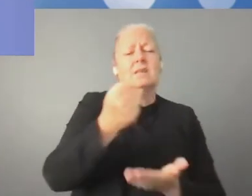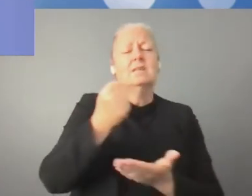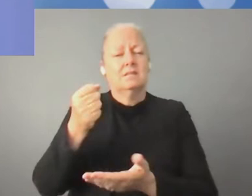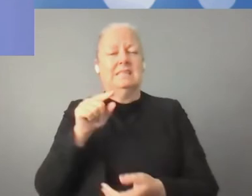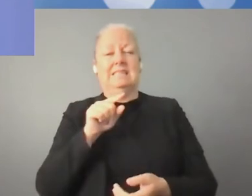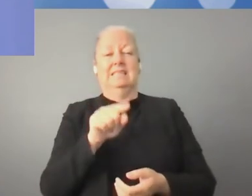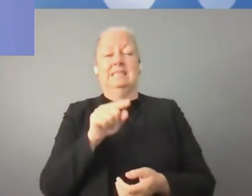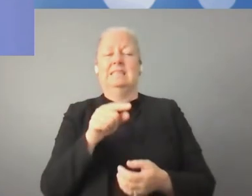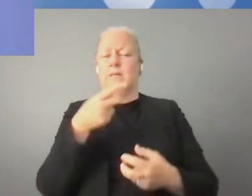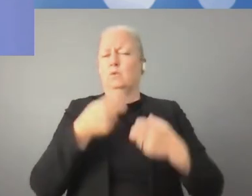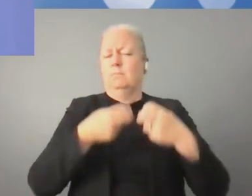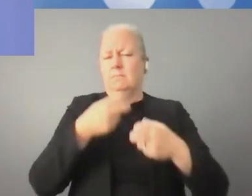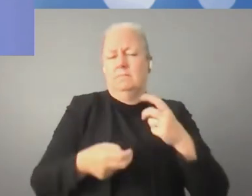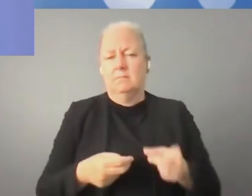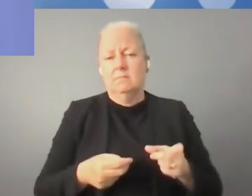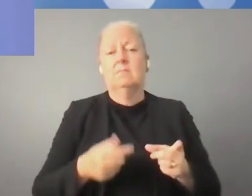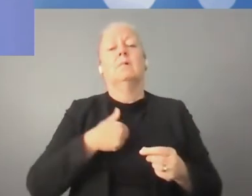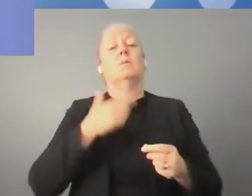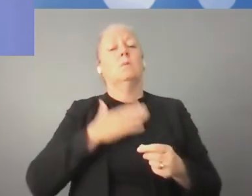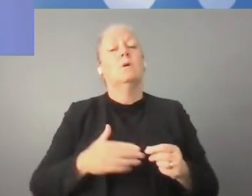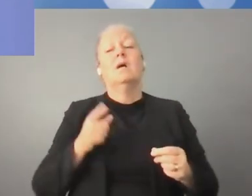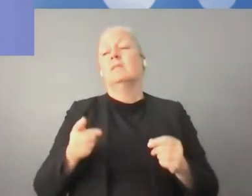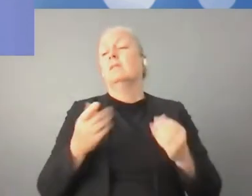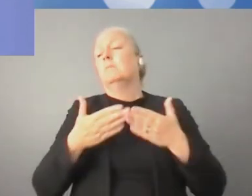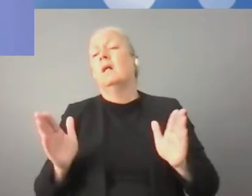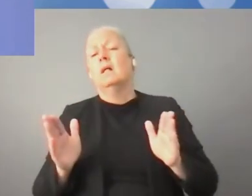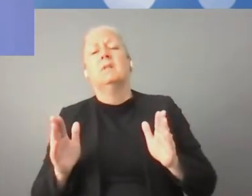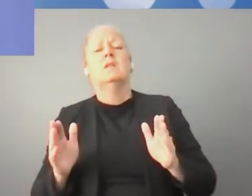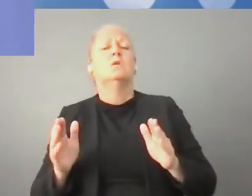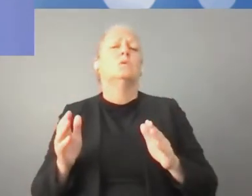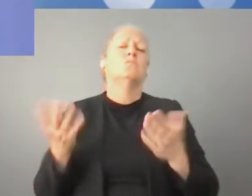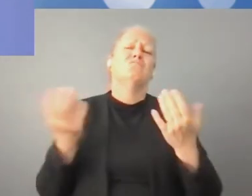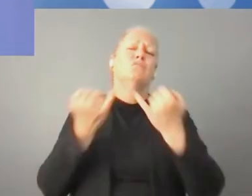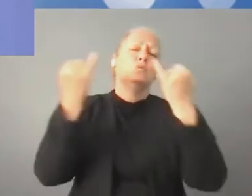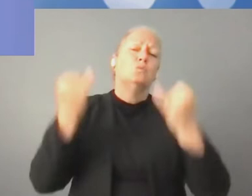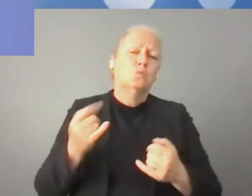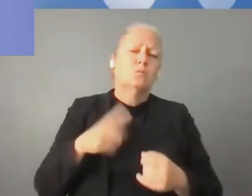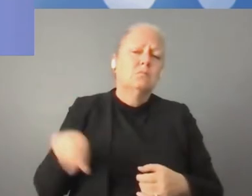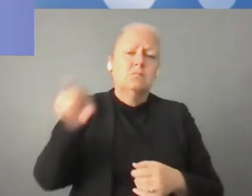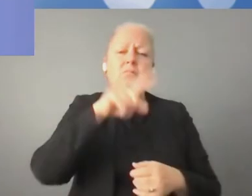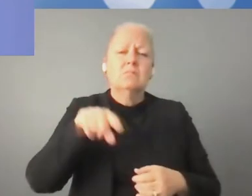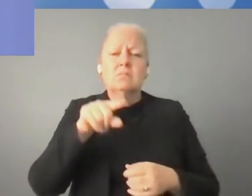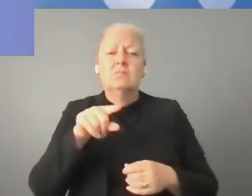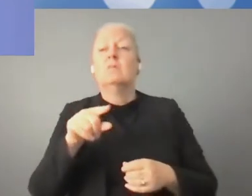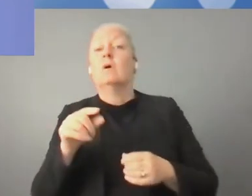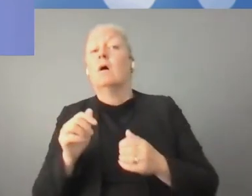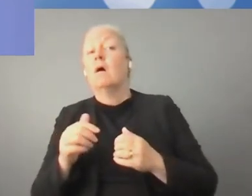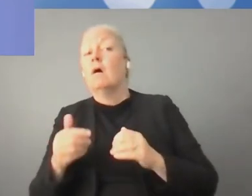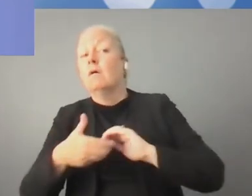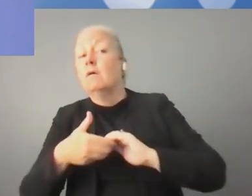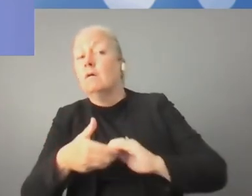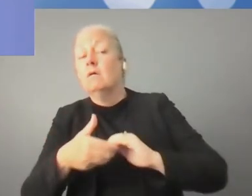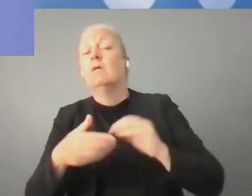wspomagana Europą działa w ten sposób. Chciała mieć